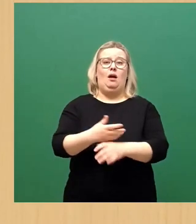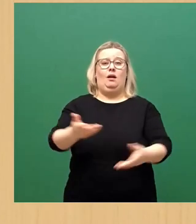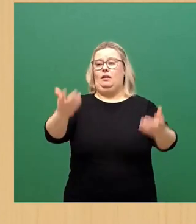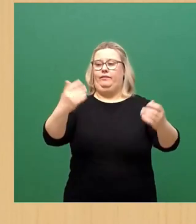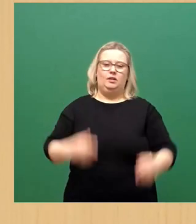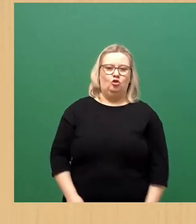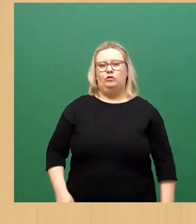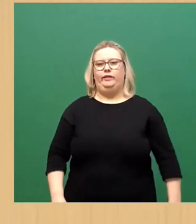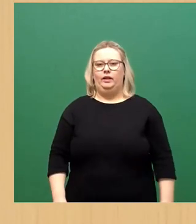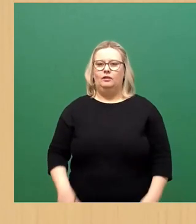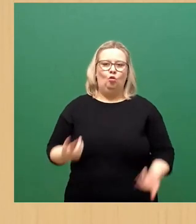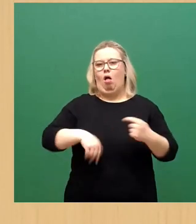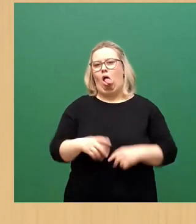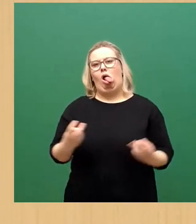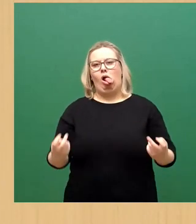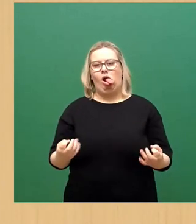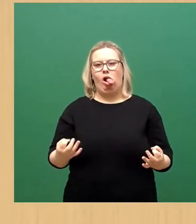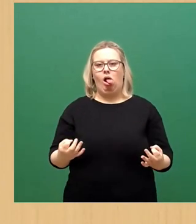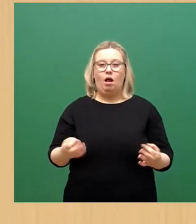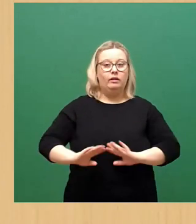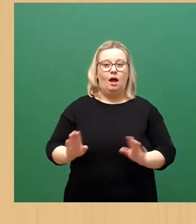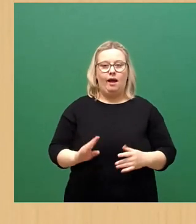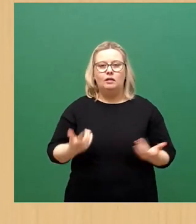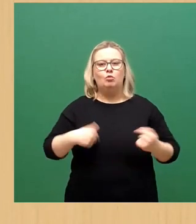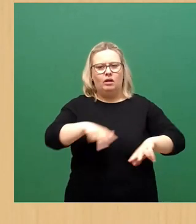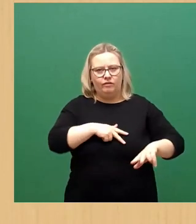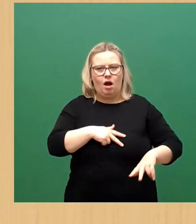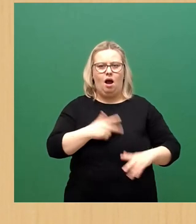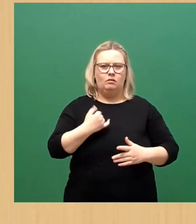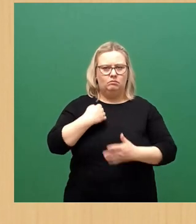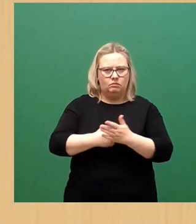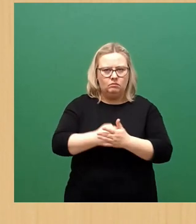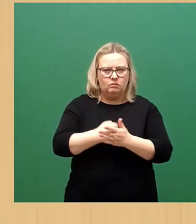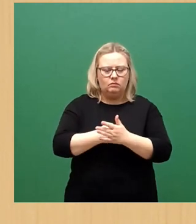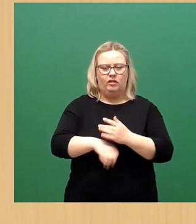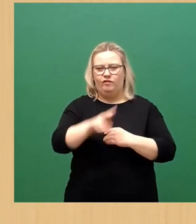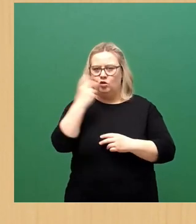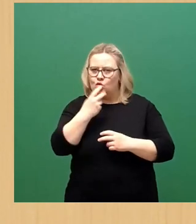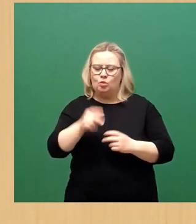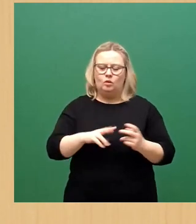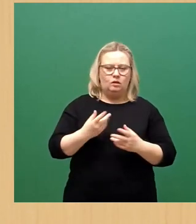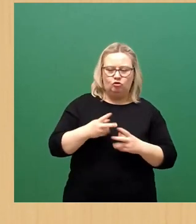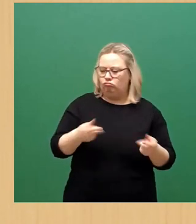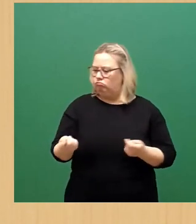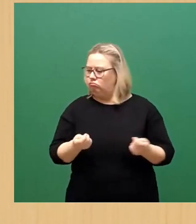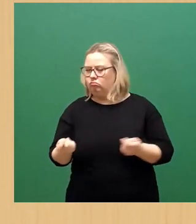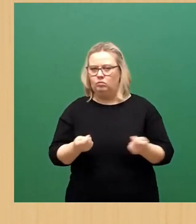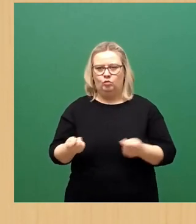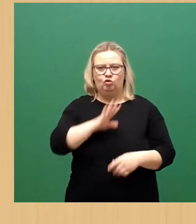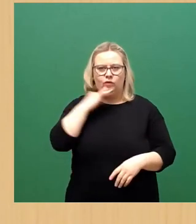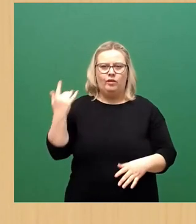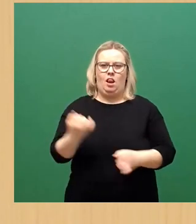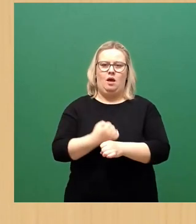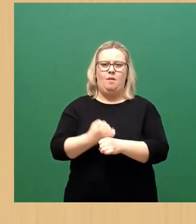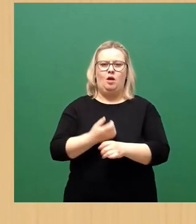Schlafzug unterwegs, sondern wir sind hart an der Pandemiefront und arbeiten da außerordentlich engagiert.